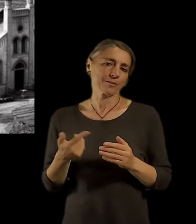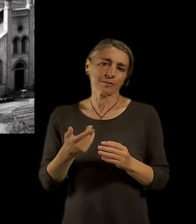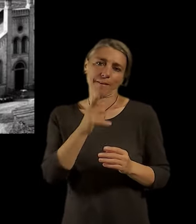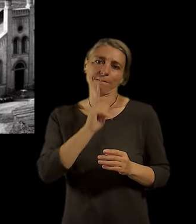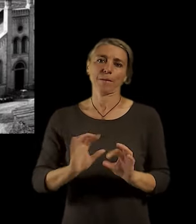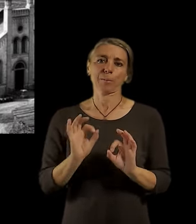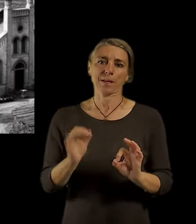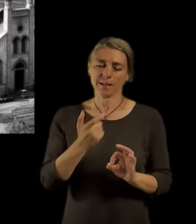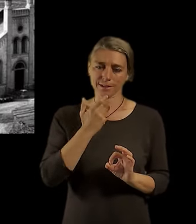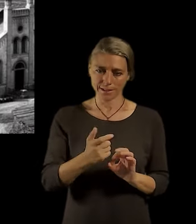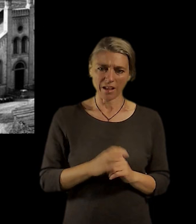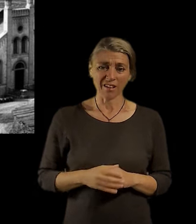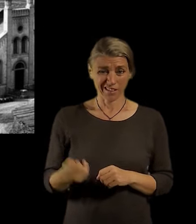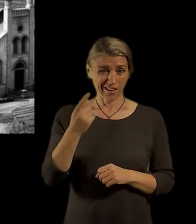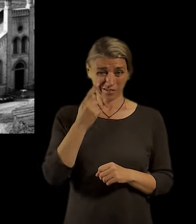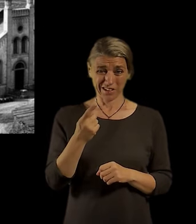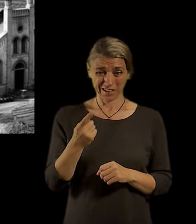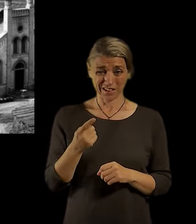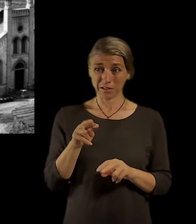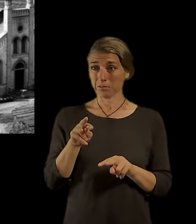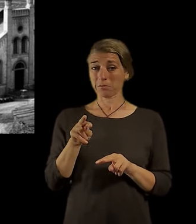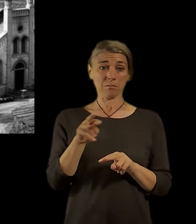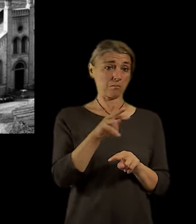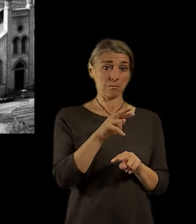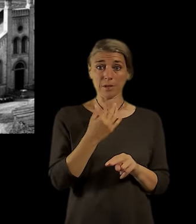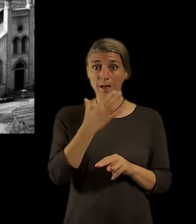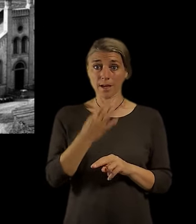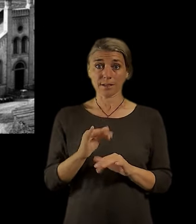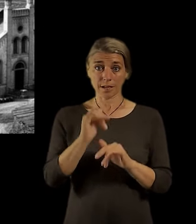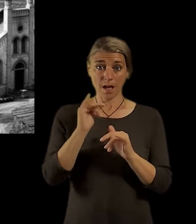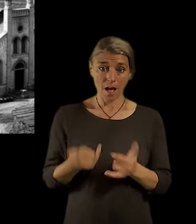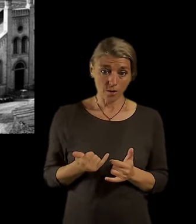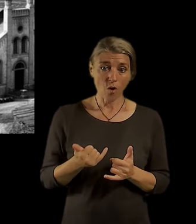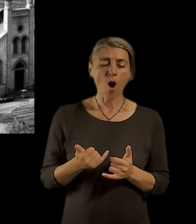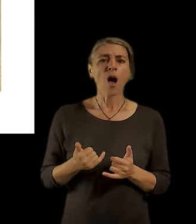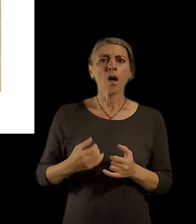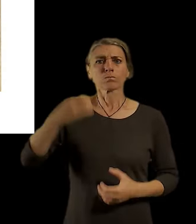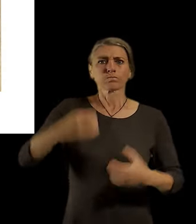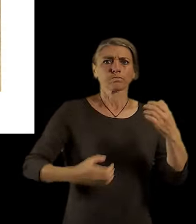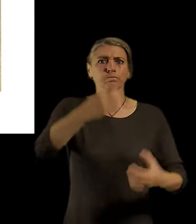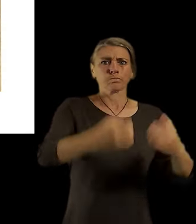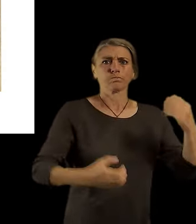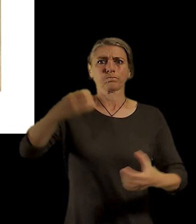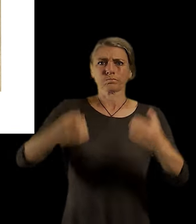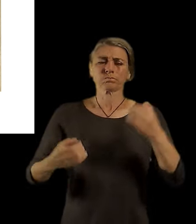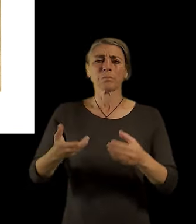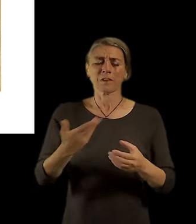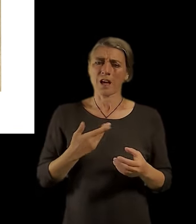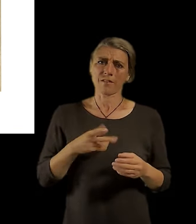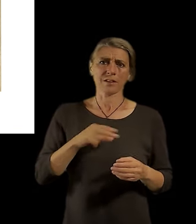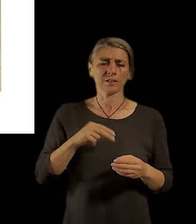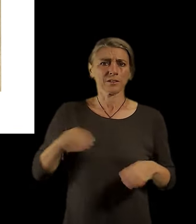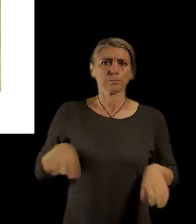tohle kromě toho, že to je hrozně hezký, tak to samozřejmě v tom městě působilo spoustu starostí. Ten